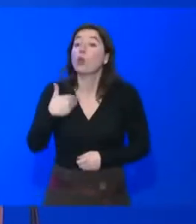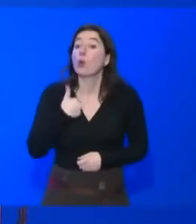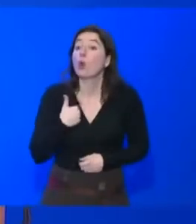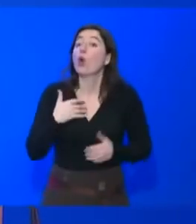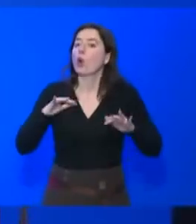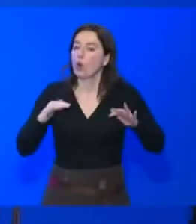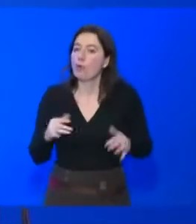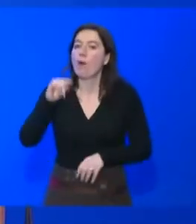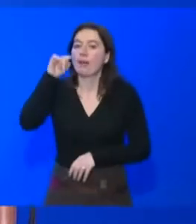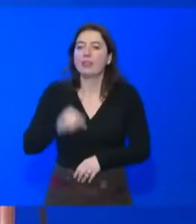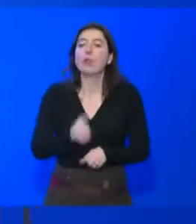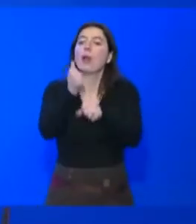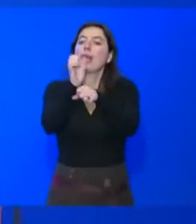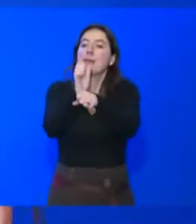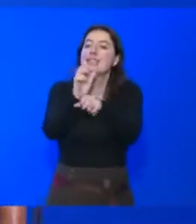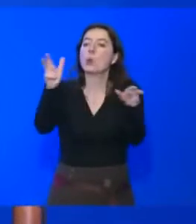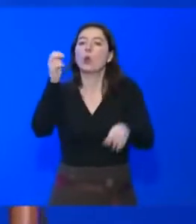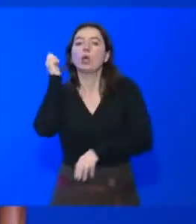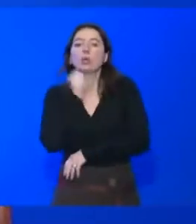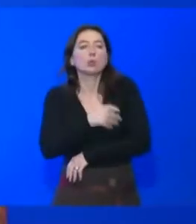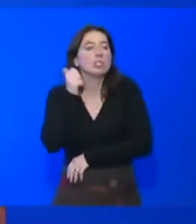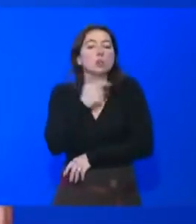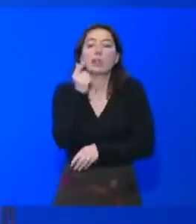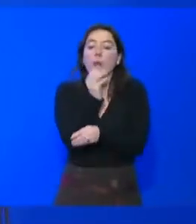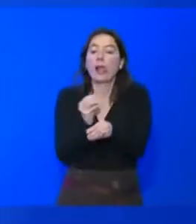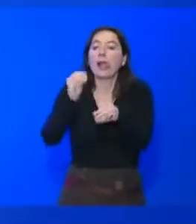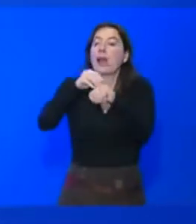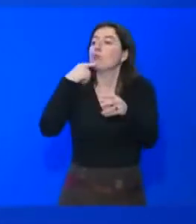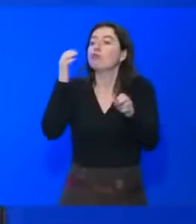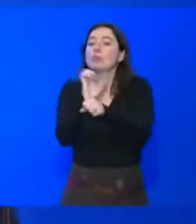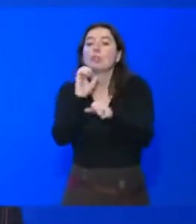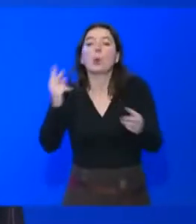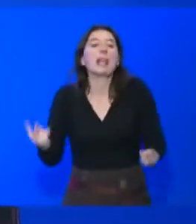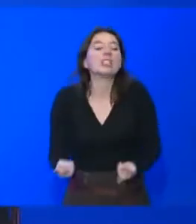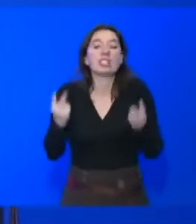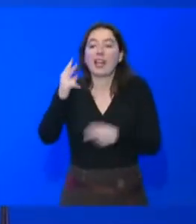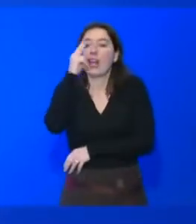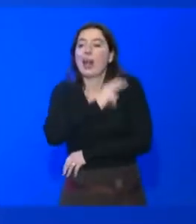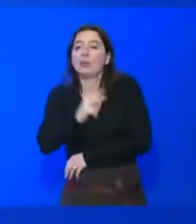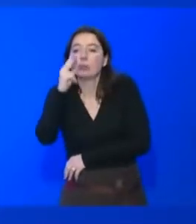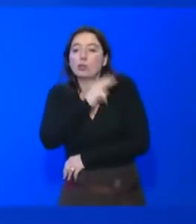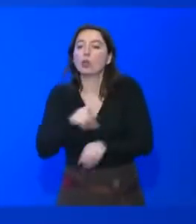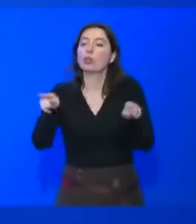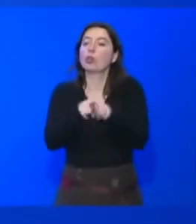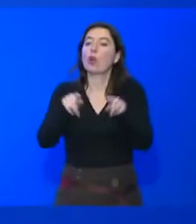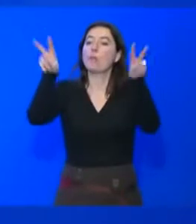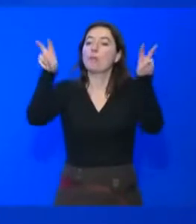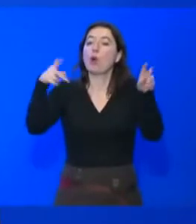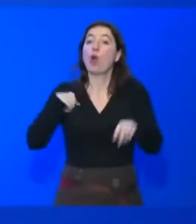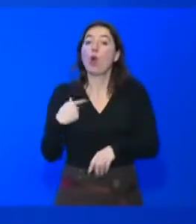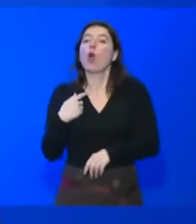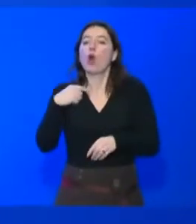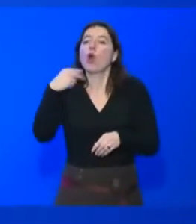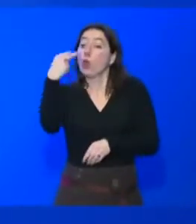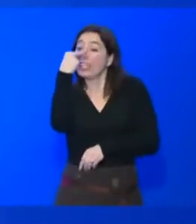émissions quotidiennes, avec des émissions légères, amusantes, voyez, comme dans les yeux d'Angélina, à mon image, où on va